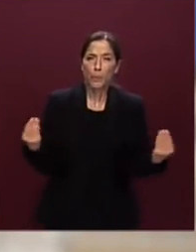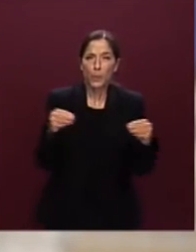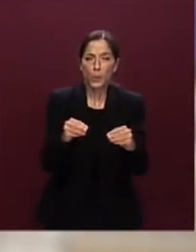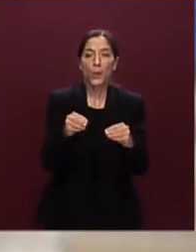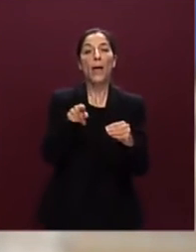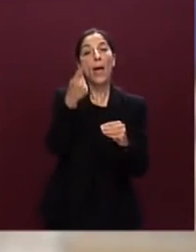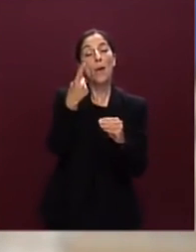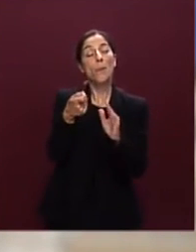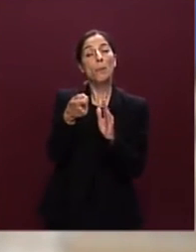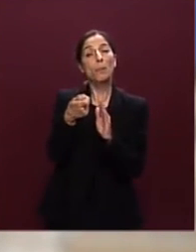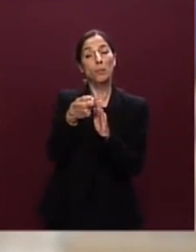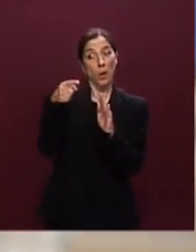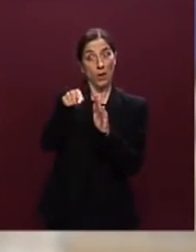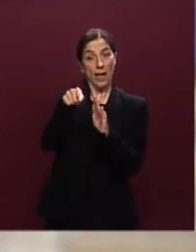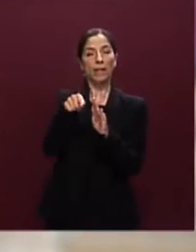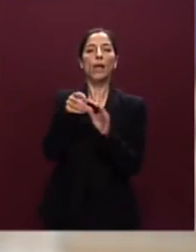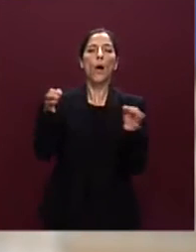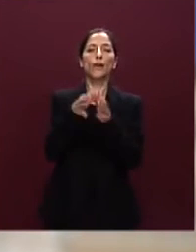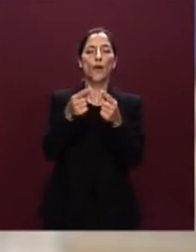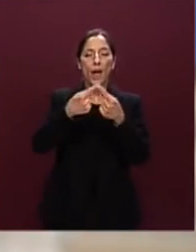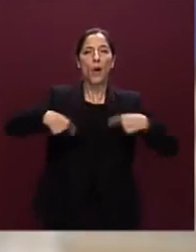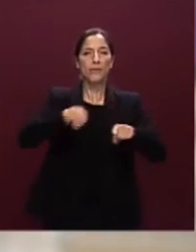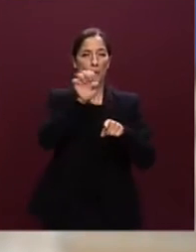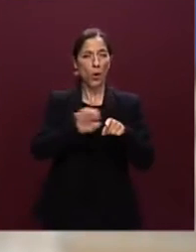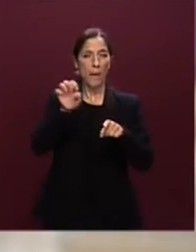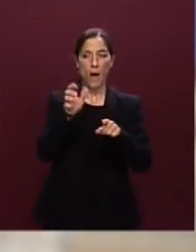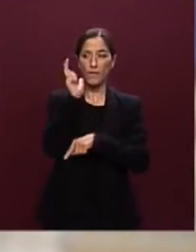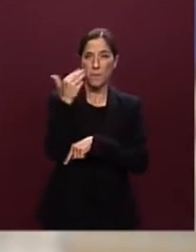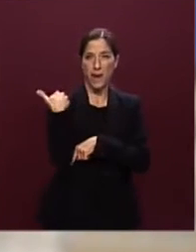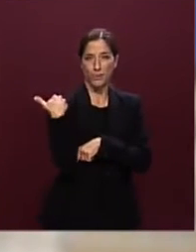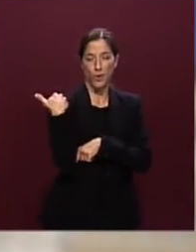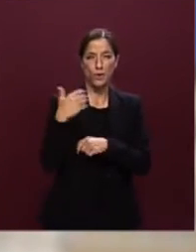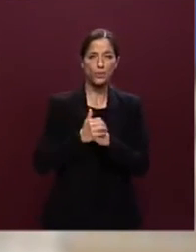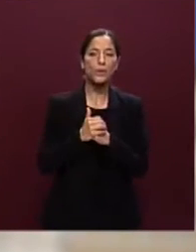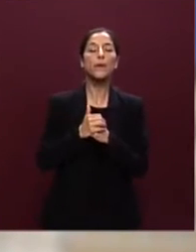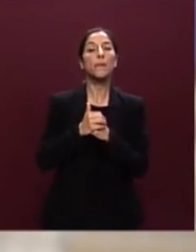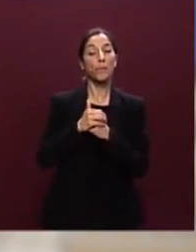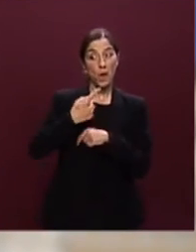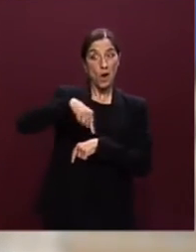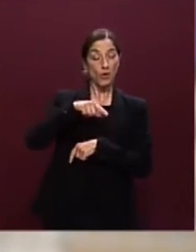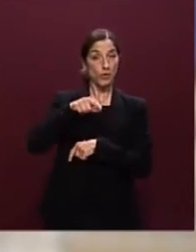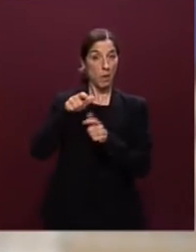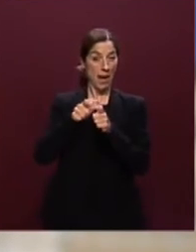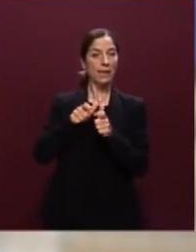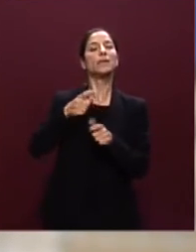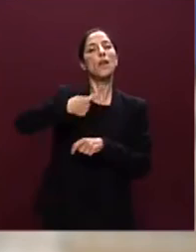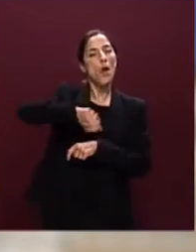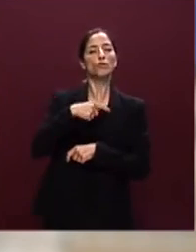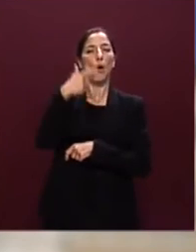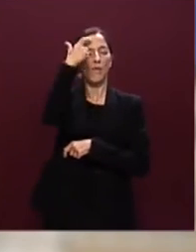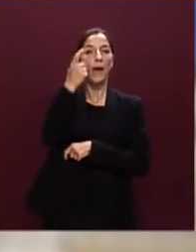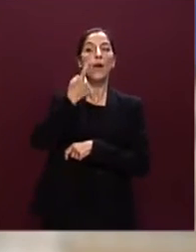'azione credibile e forte in sede di Consiglio europeo a febbraio scorso quando il nostro Paese il nostro Governo il Presidente Medoni ha ottenuto